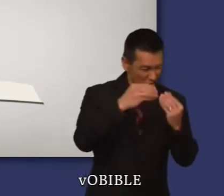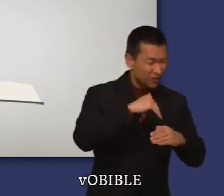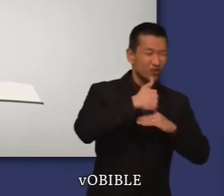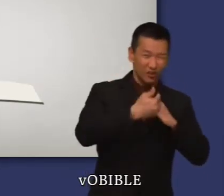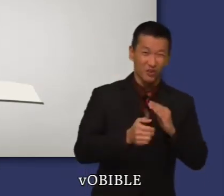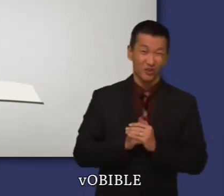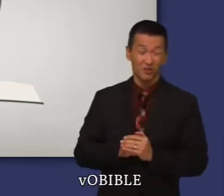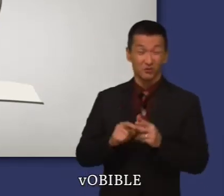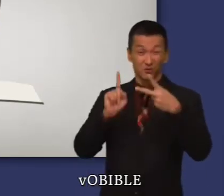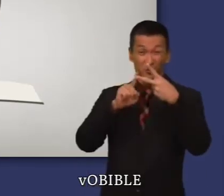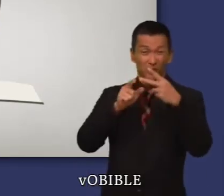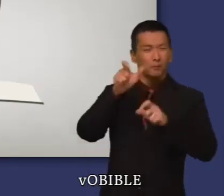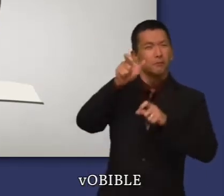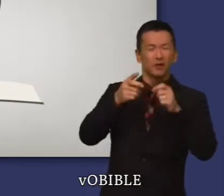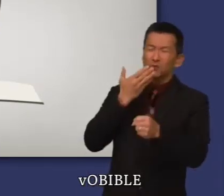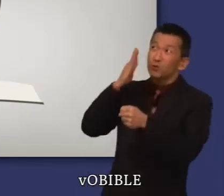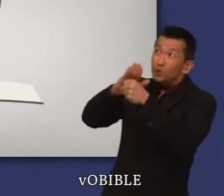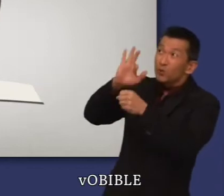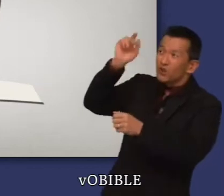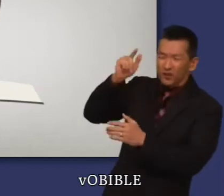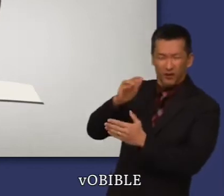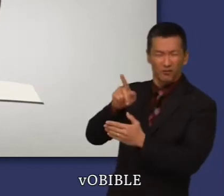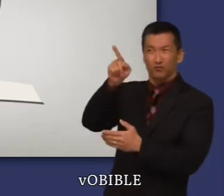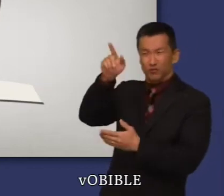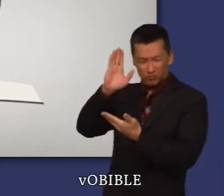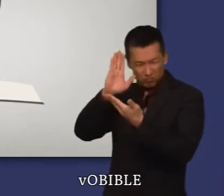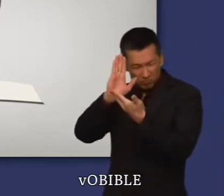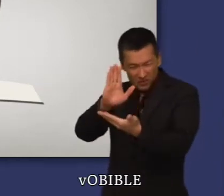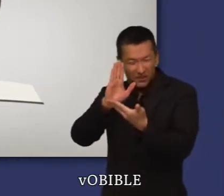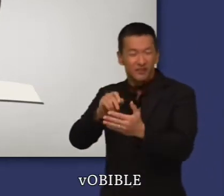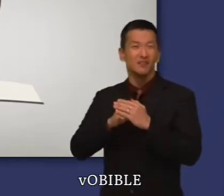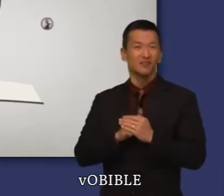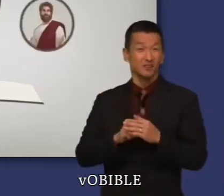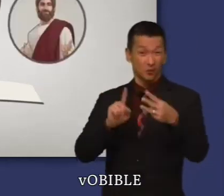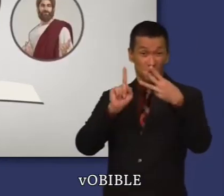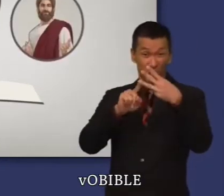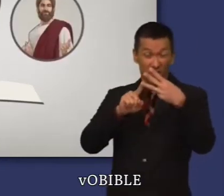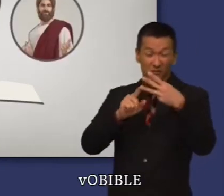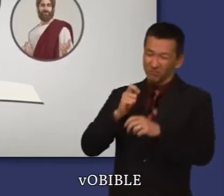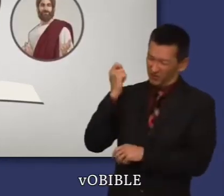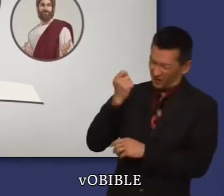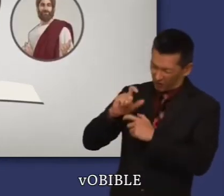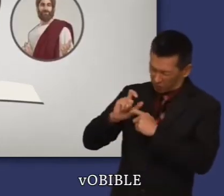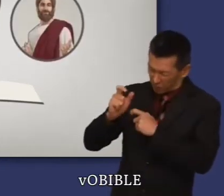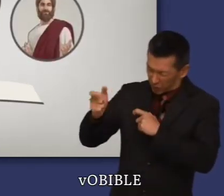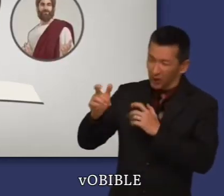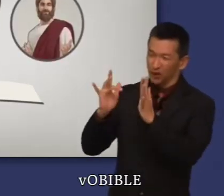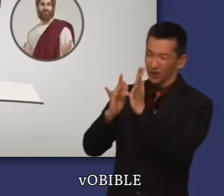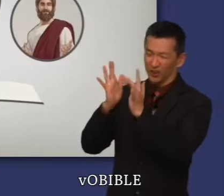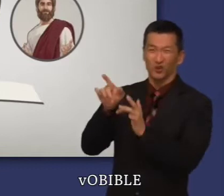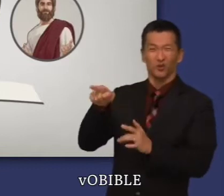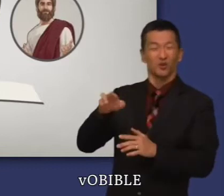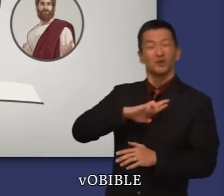Notez qu'il récompense ceux qui l'aiment et lui obéissent et découvrez ce que ce livre nous apprend sur l'histoire de la lignée de David